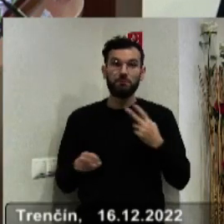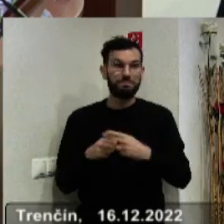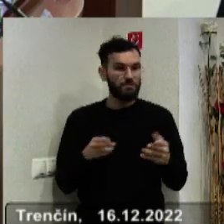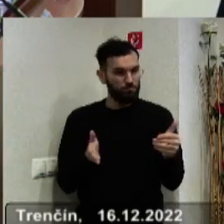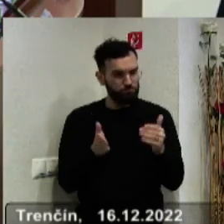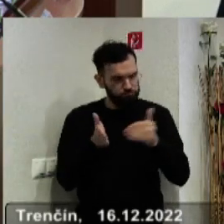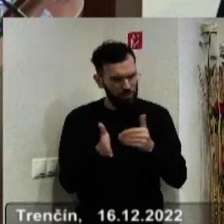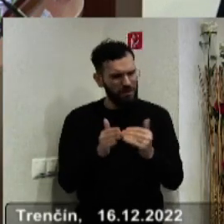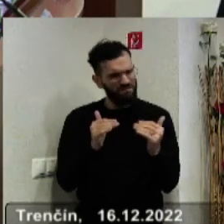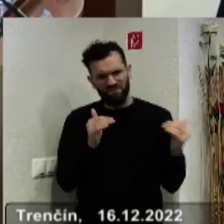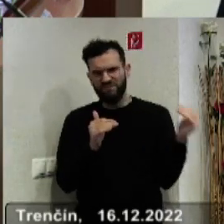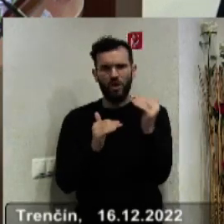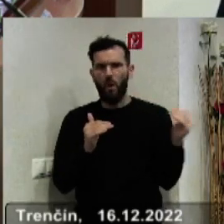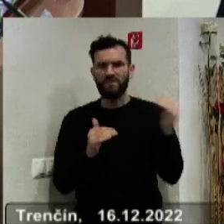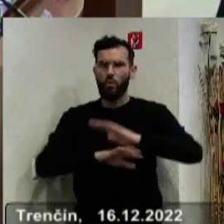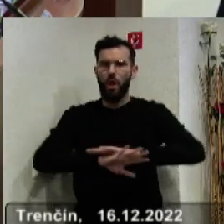výkonmi.